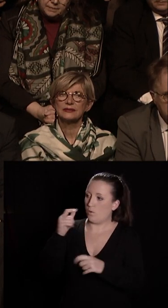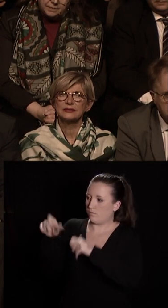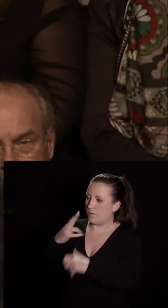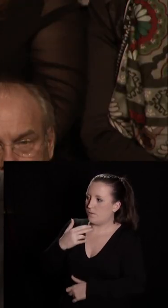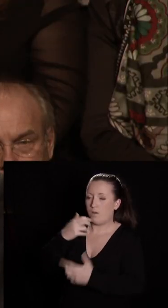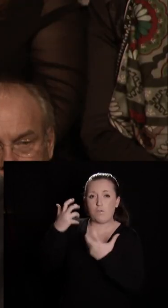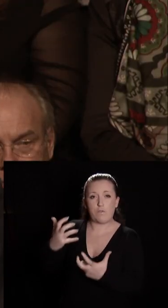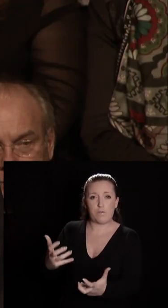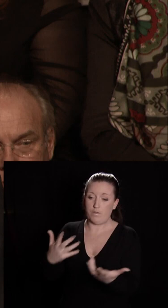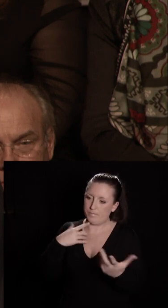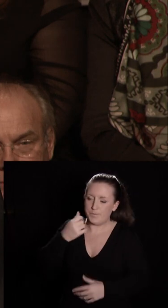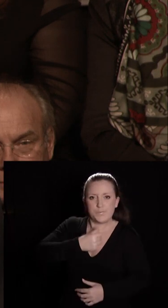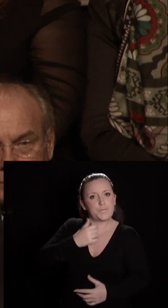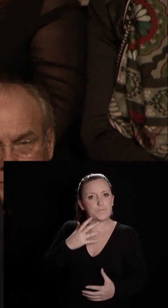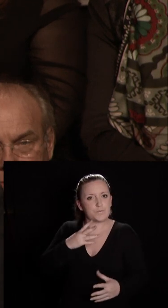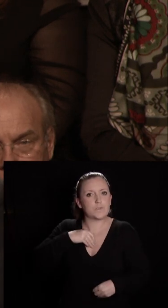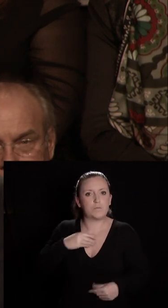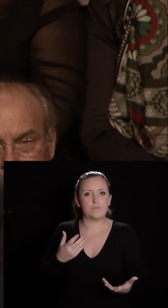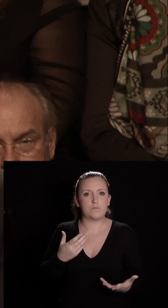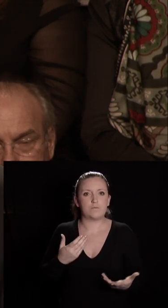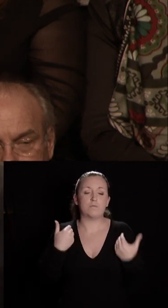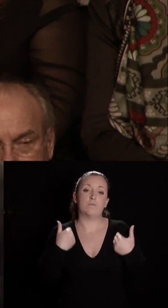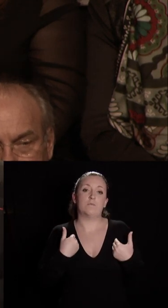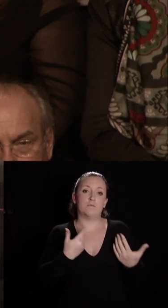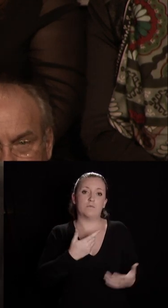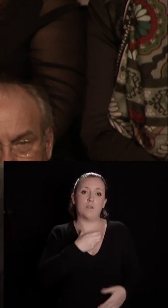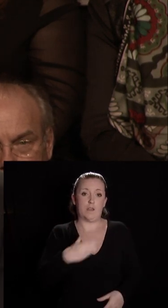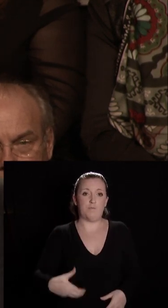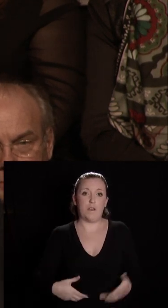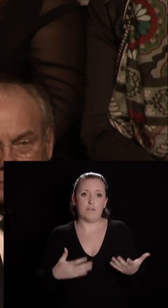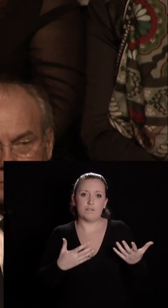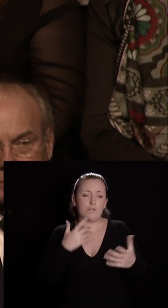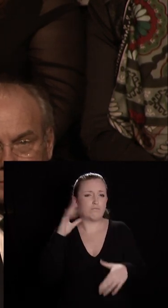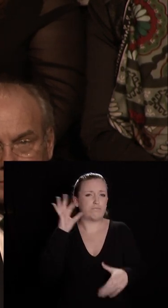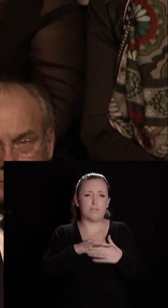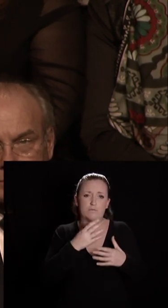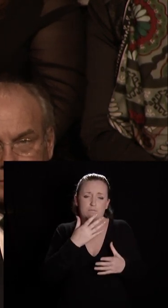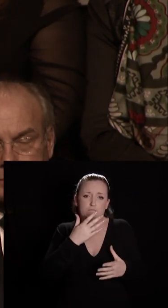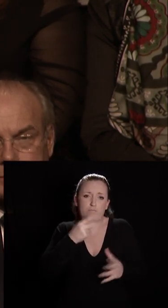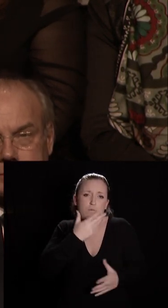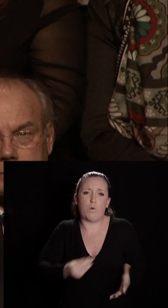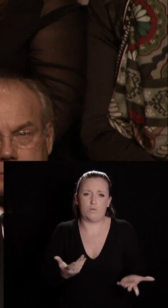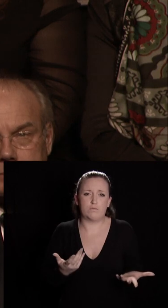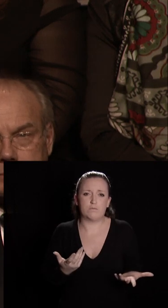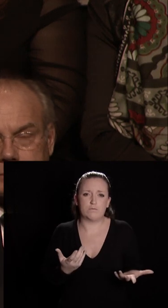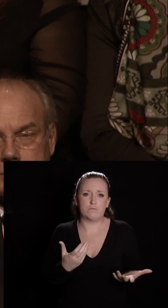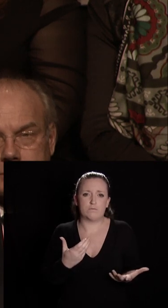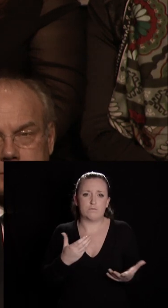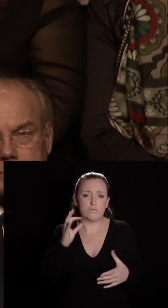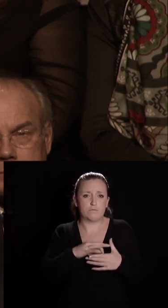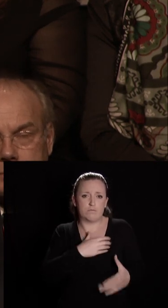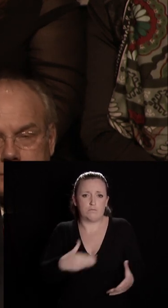concitoyens. Être maire, cela est connu, c le plus beau des mandats, et le mandat municipal est d'ailleurs le seul